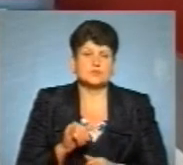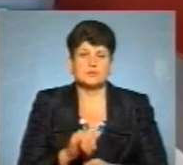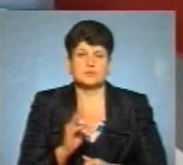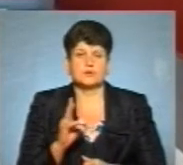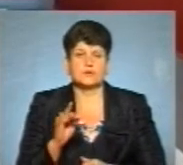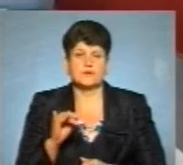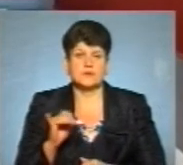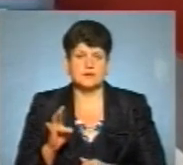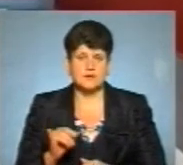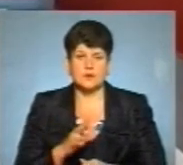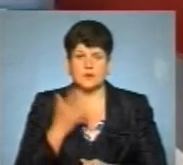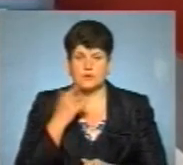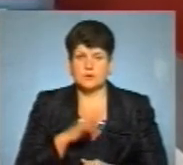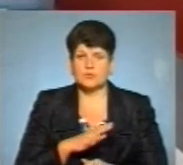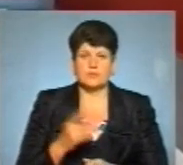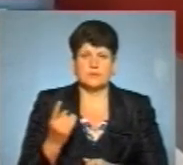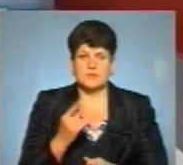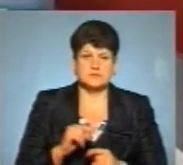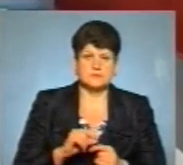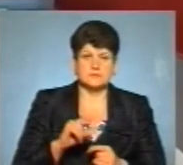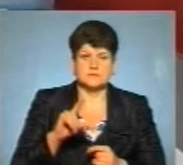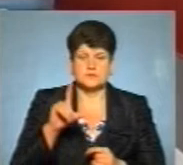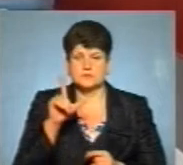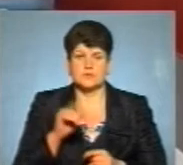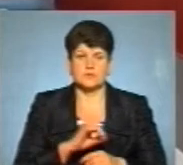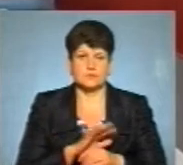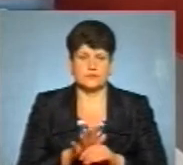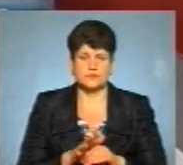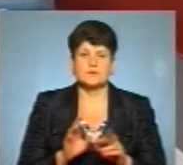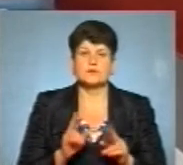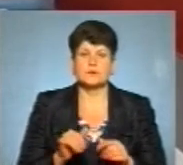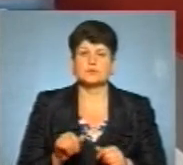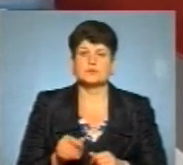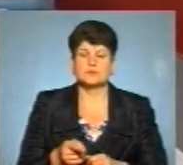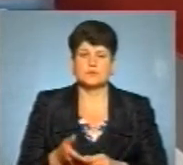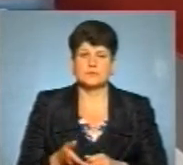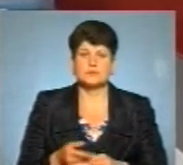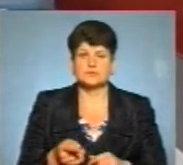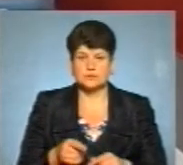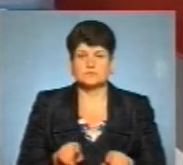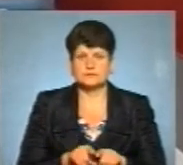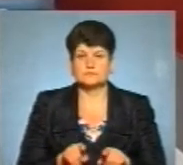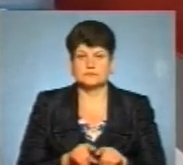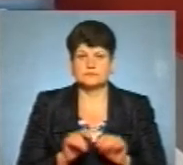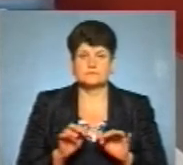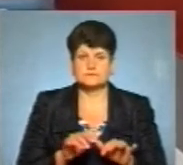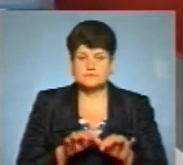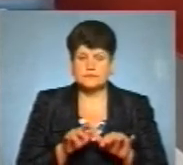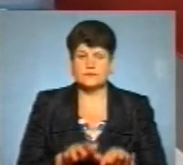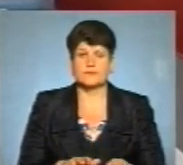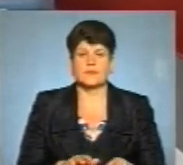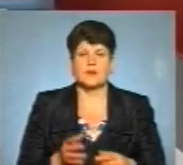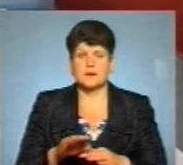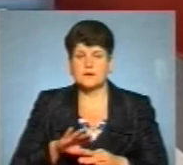пік епідемії коронавірусу. Які тенденції на Тернопільщині? На Тернопілі подібні тенденції. Після